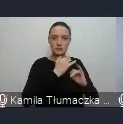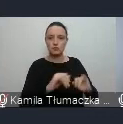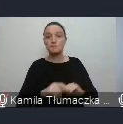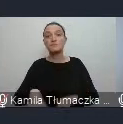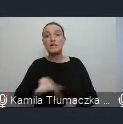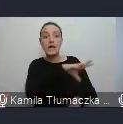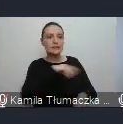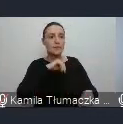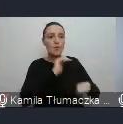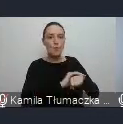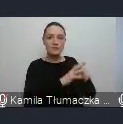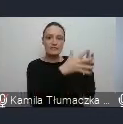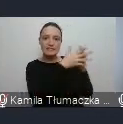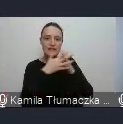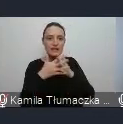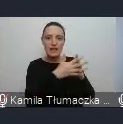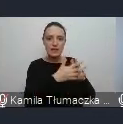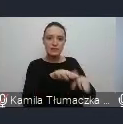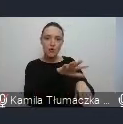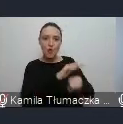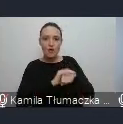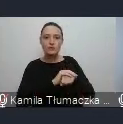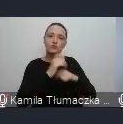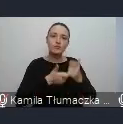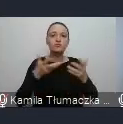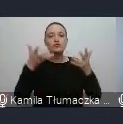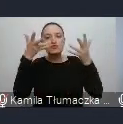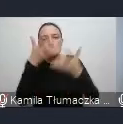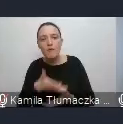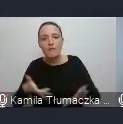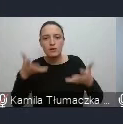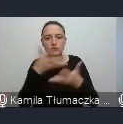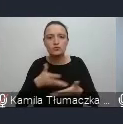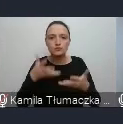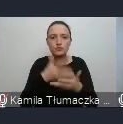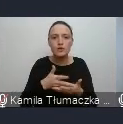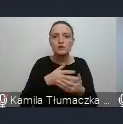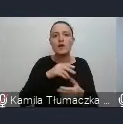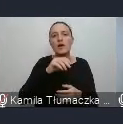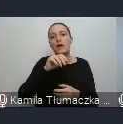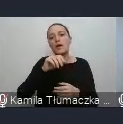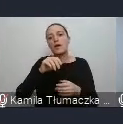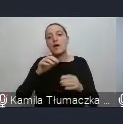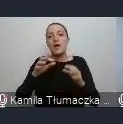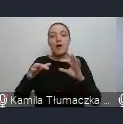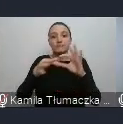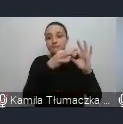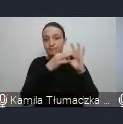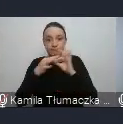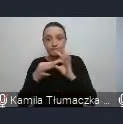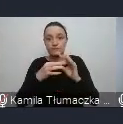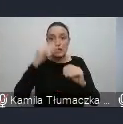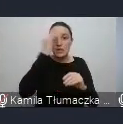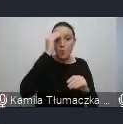ze Stanów takie stowarzyszenie Alliance for Scientific Autism Intervention. Ja jestem jednym z dyrektorów